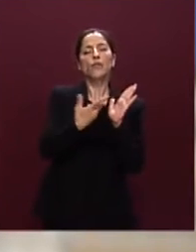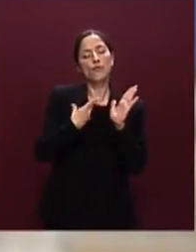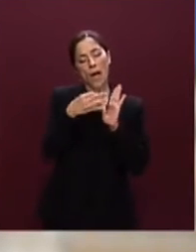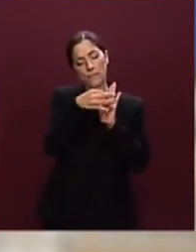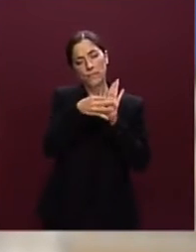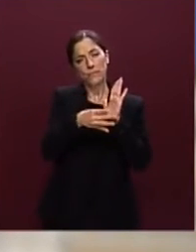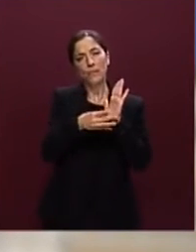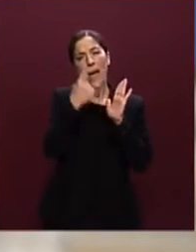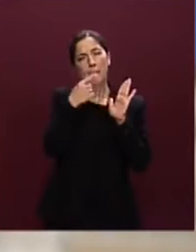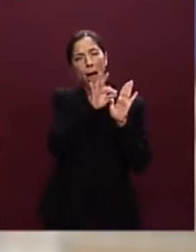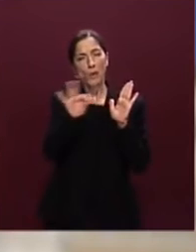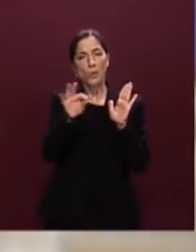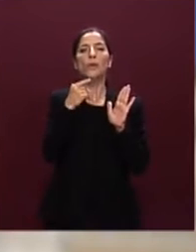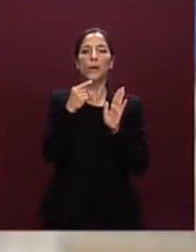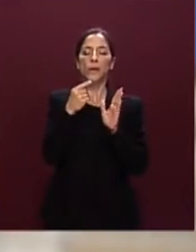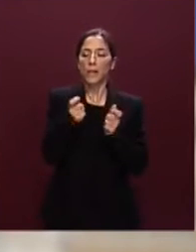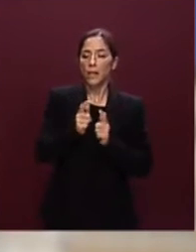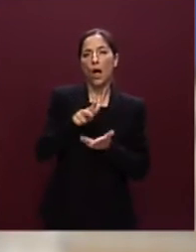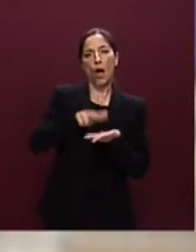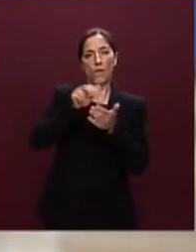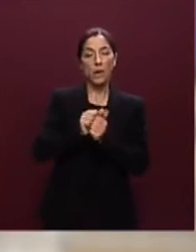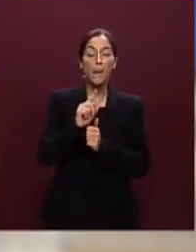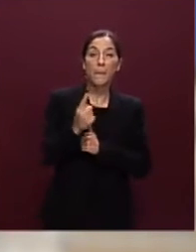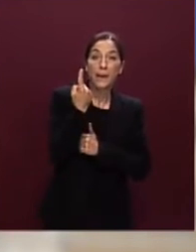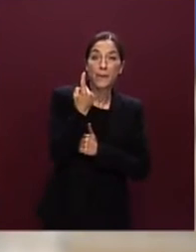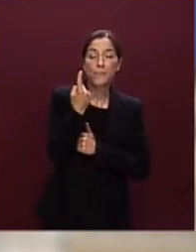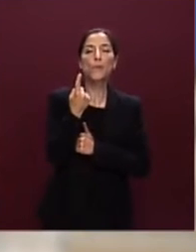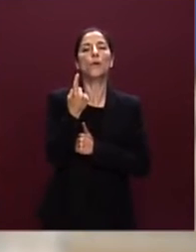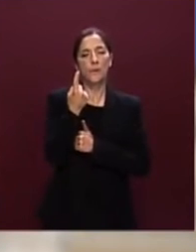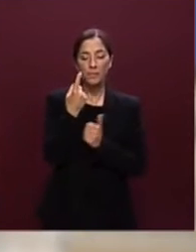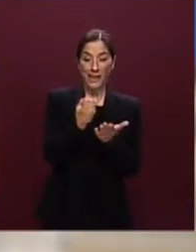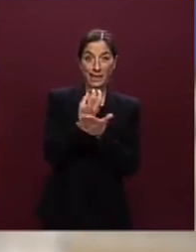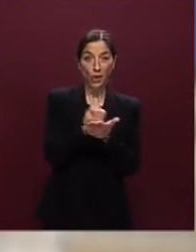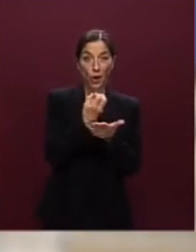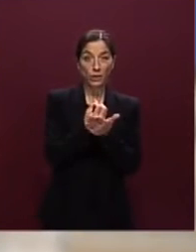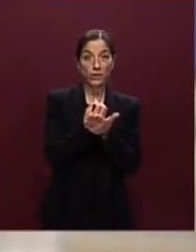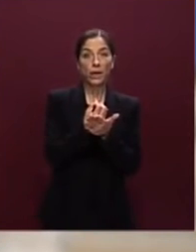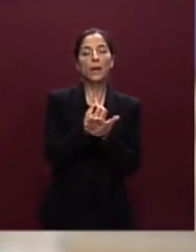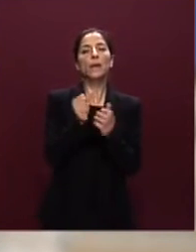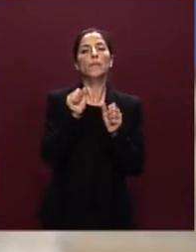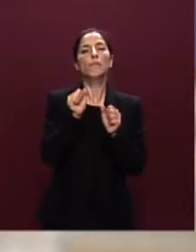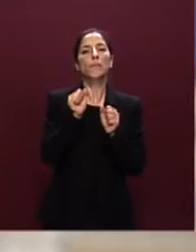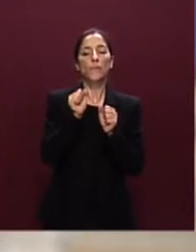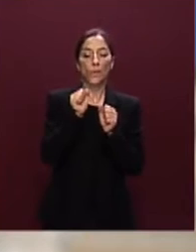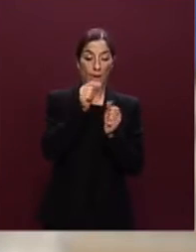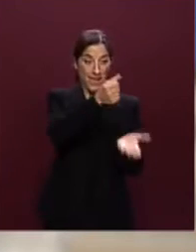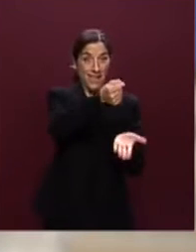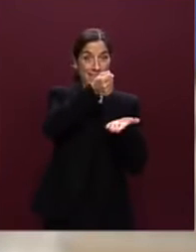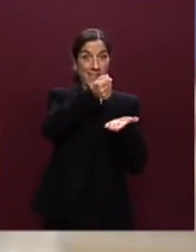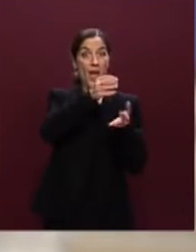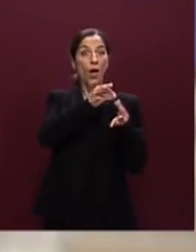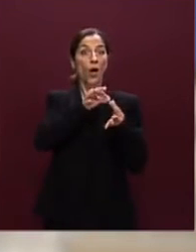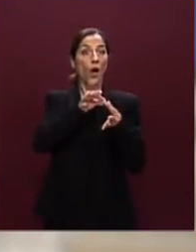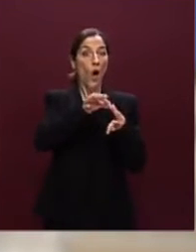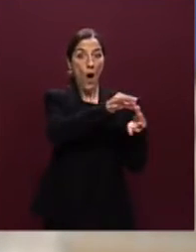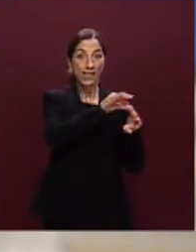conferma in questa direzione il primo la possibilità di poter utilizzare le risorse della coesione fino ad una misura del